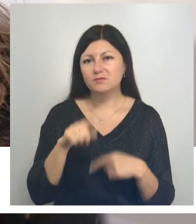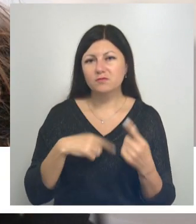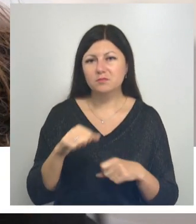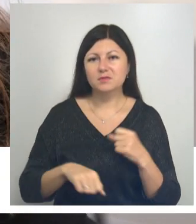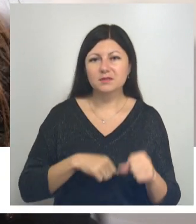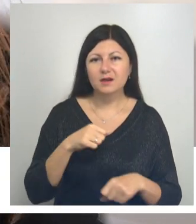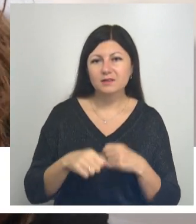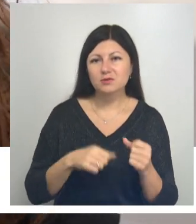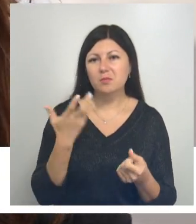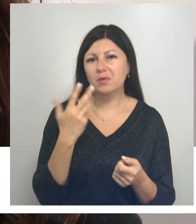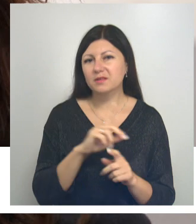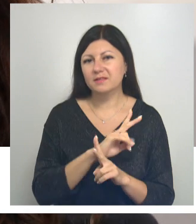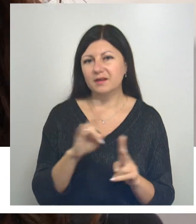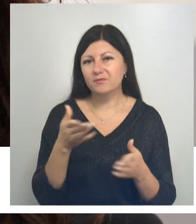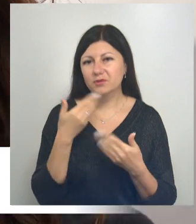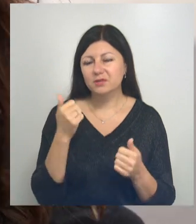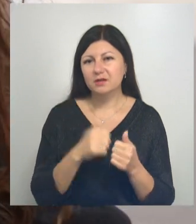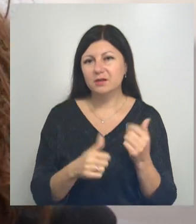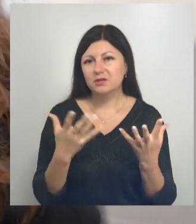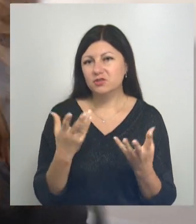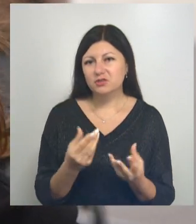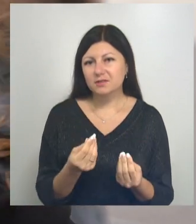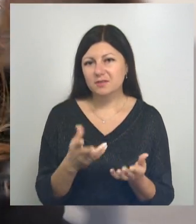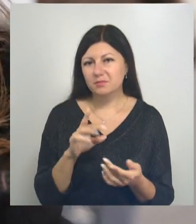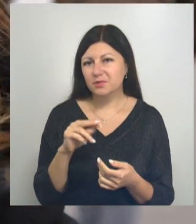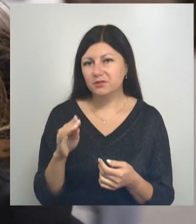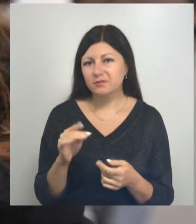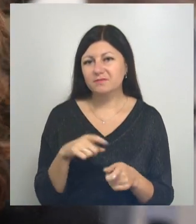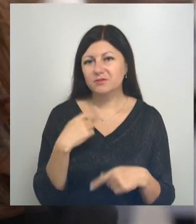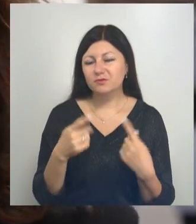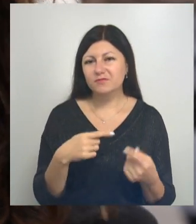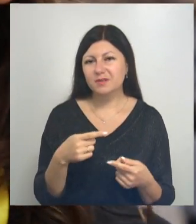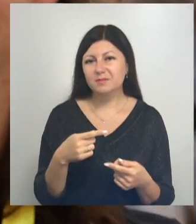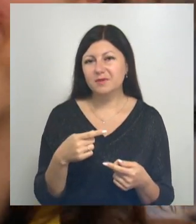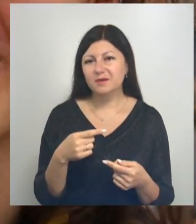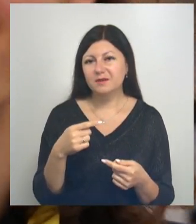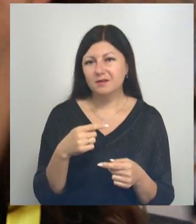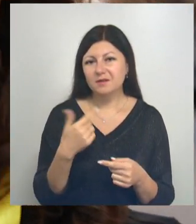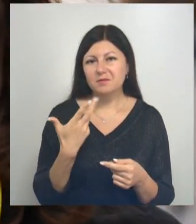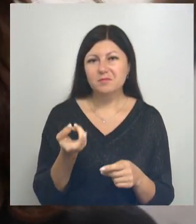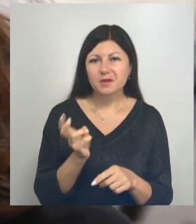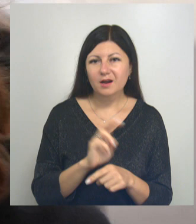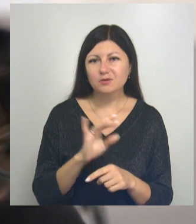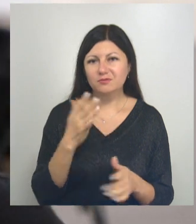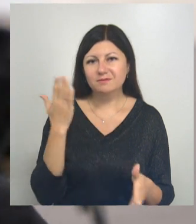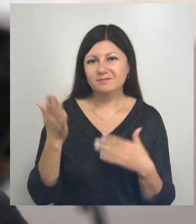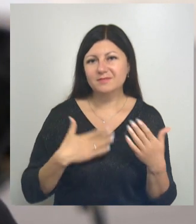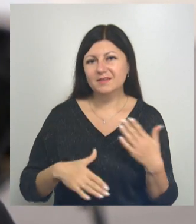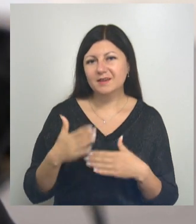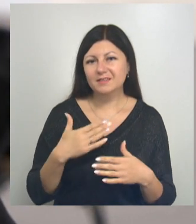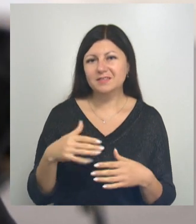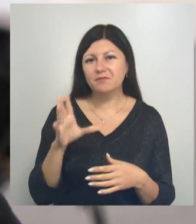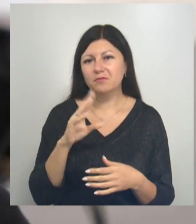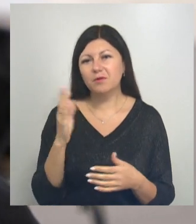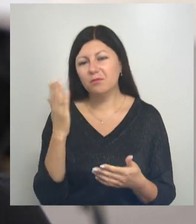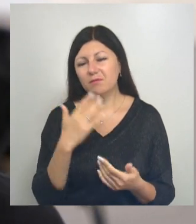катаюсь, как раз никого нет. Каждый день практически. Все время заряжаюсь на учебу. Прихожу, такой радостный, все там какие